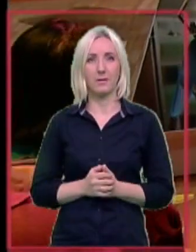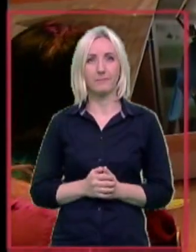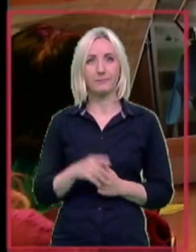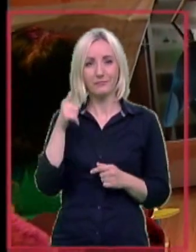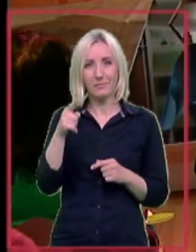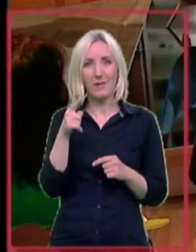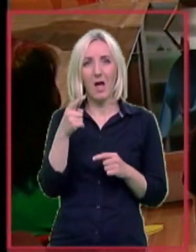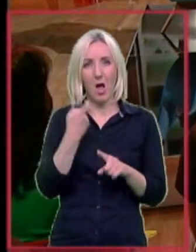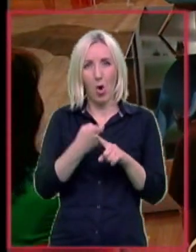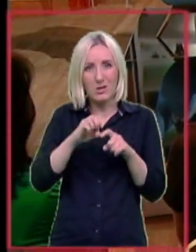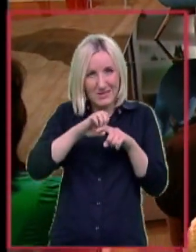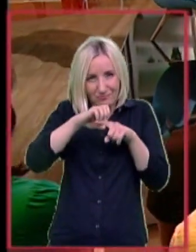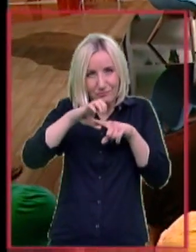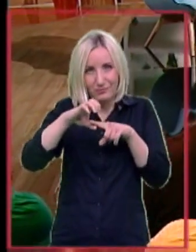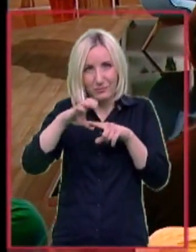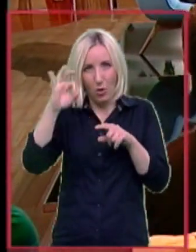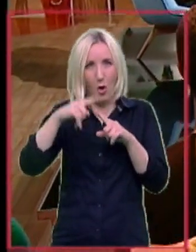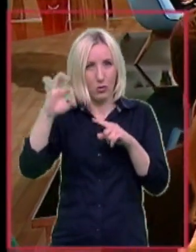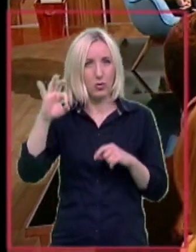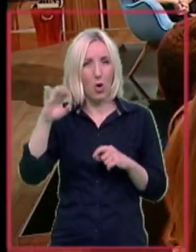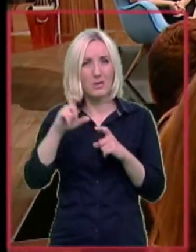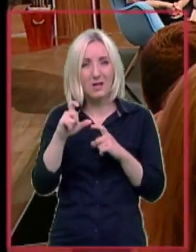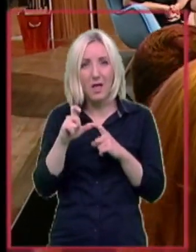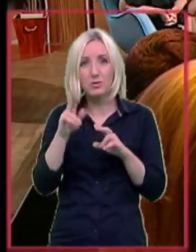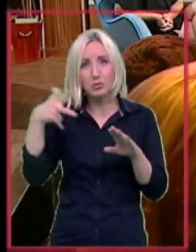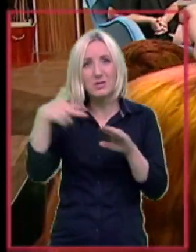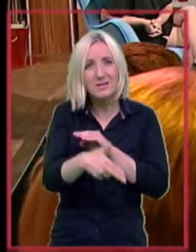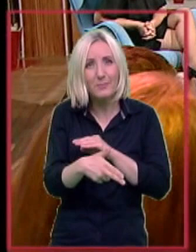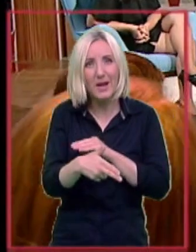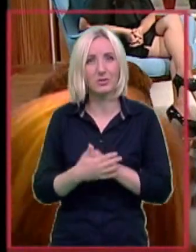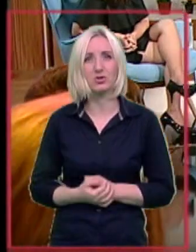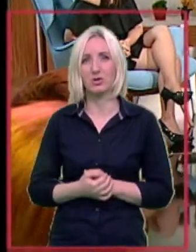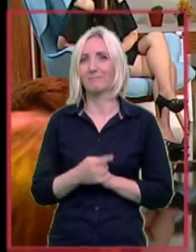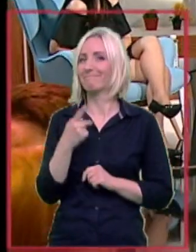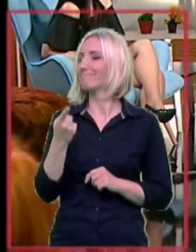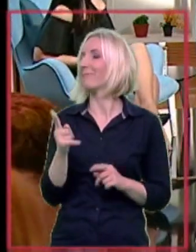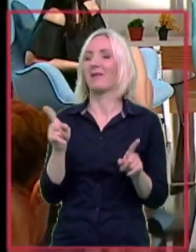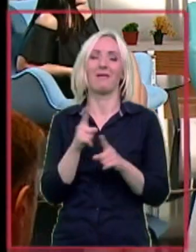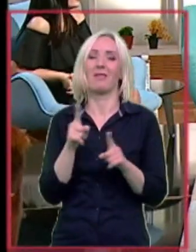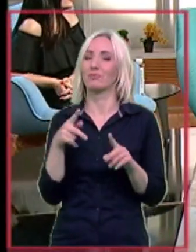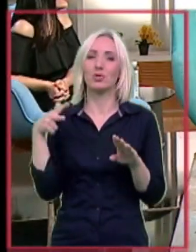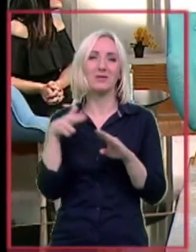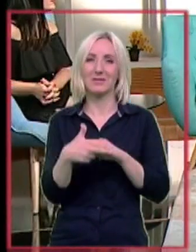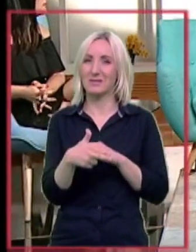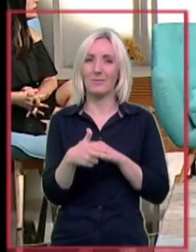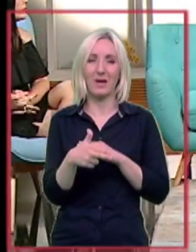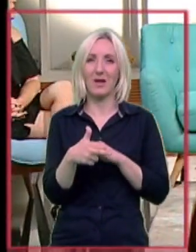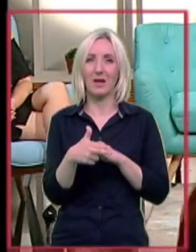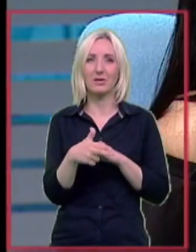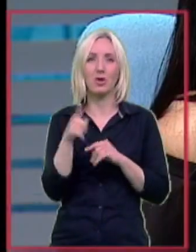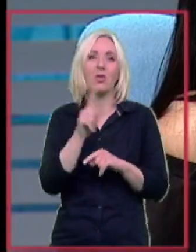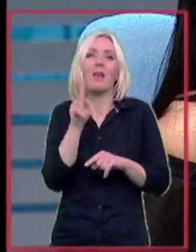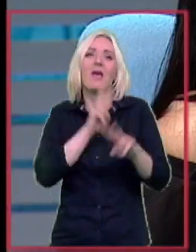srastanje tih koštica, nekako nečim sprečiti? Ne može se sprečiti to srastanje, to je, da kažem,